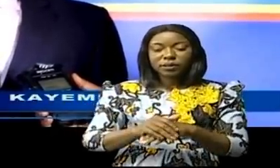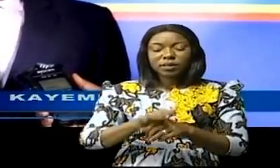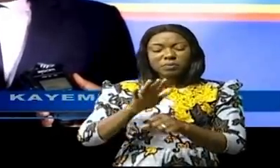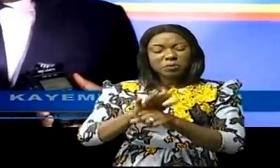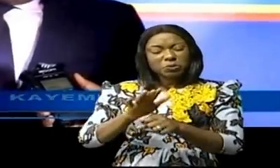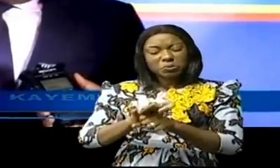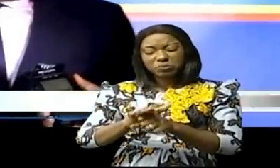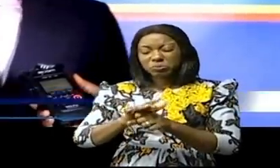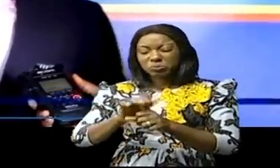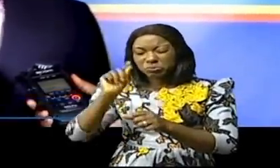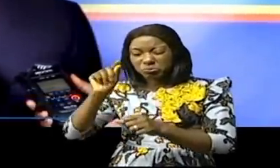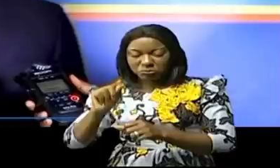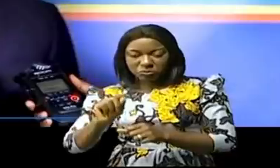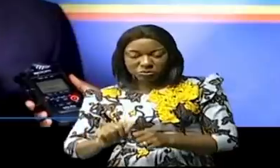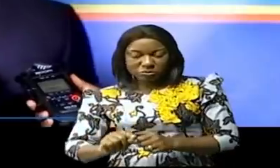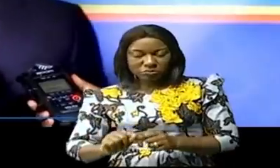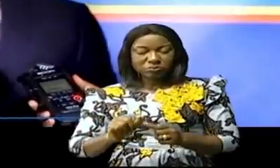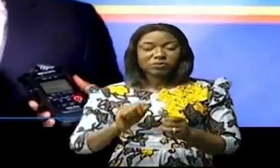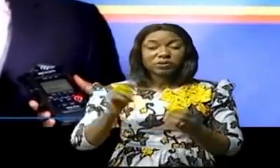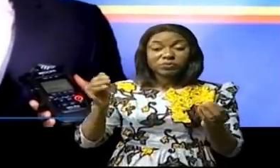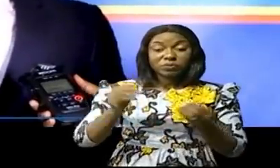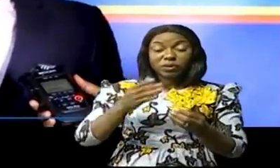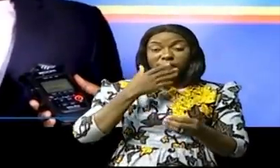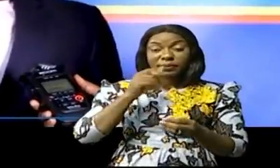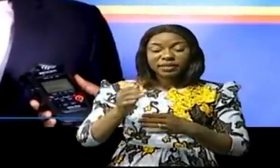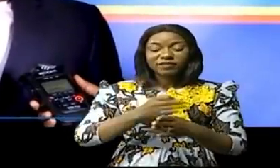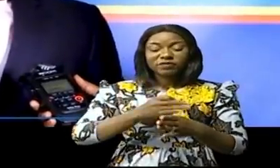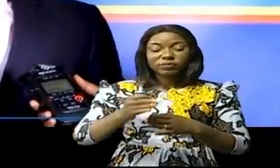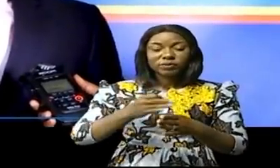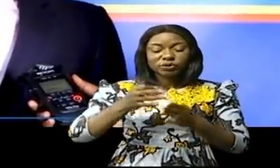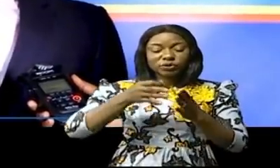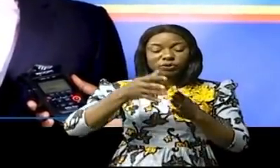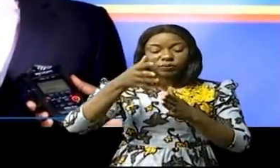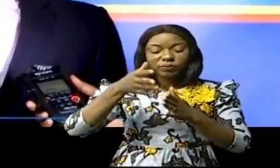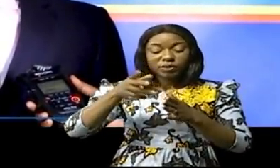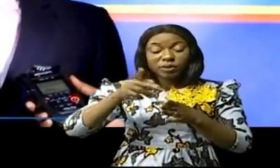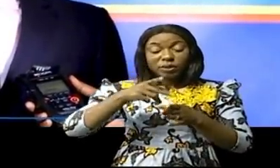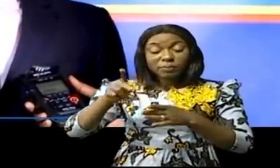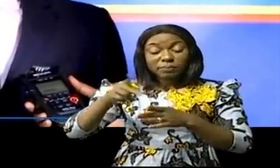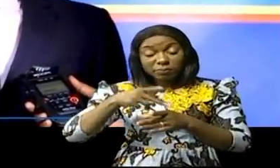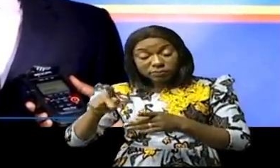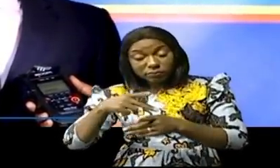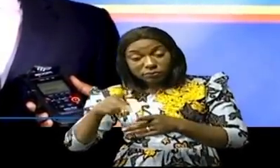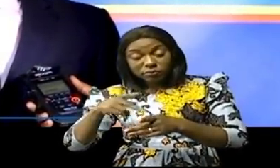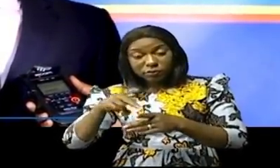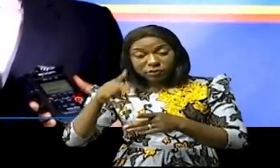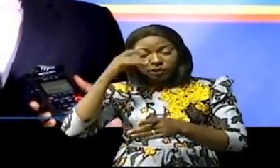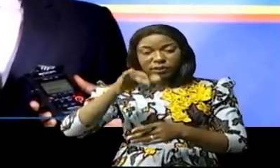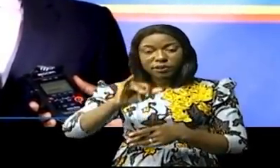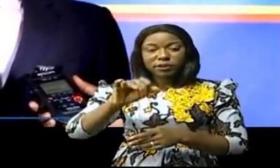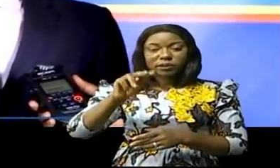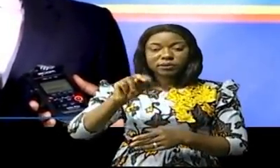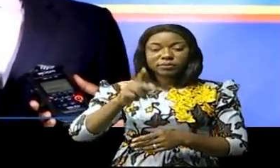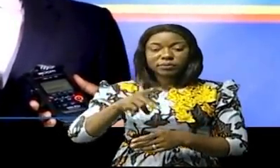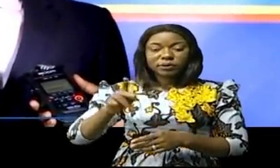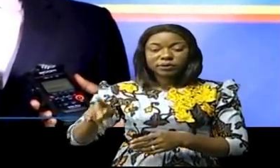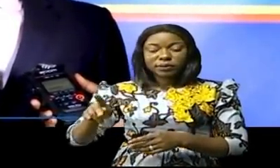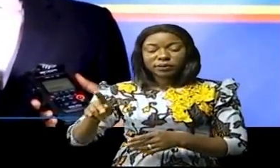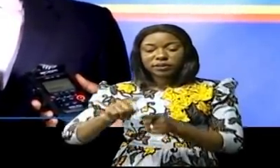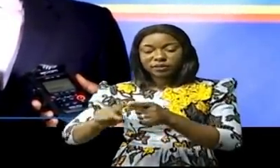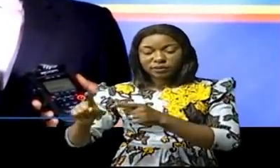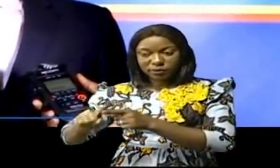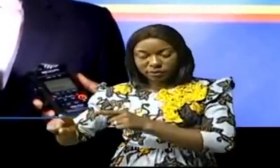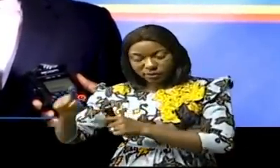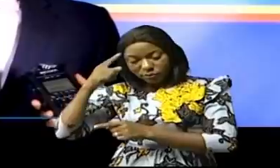de choses qui concernent principalement la formation professionnelle. L'INPP est dans les différentes